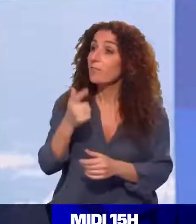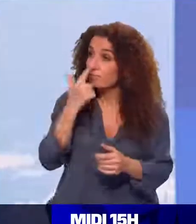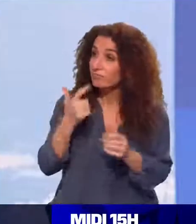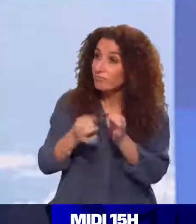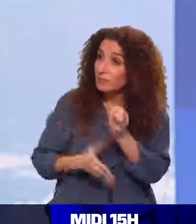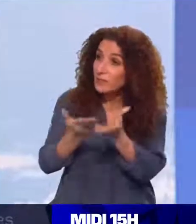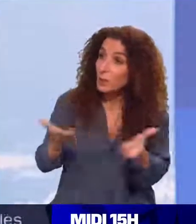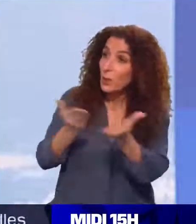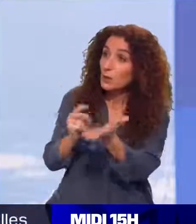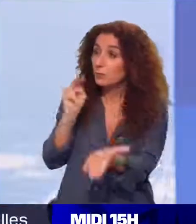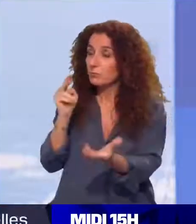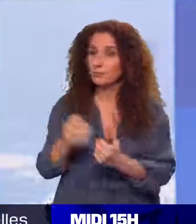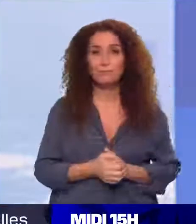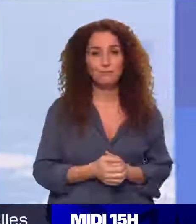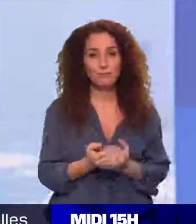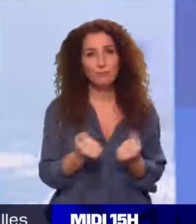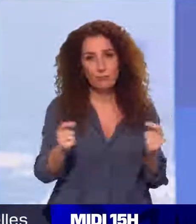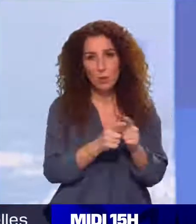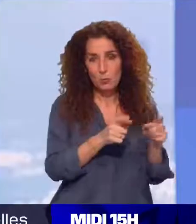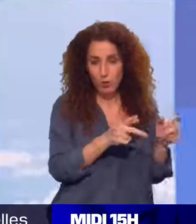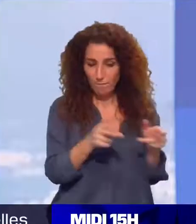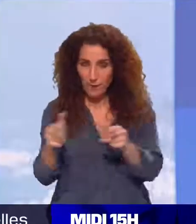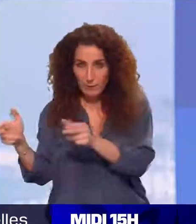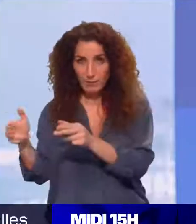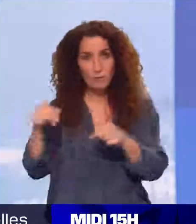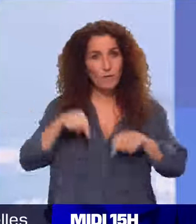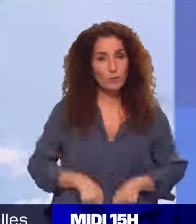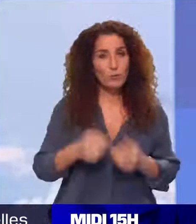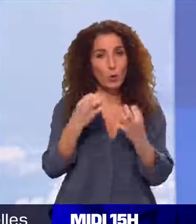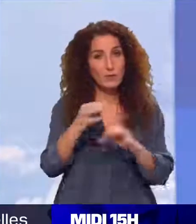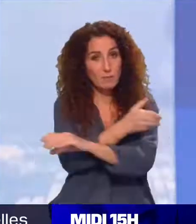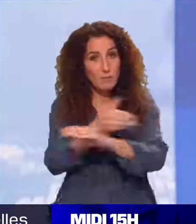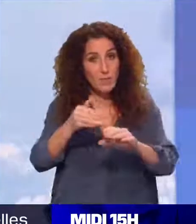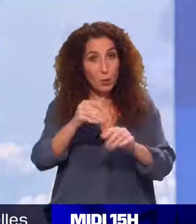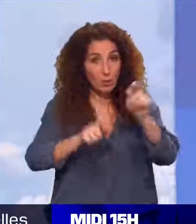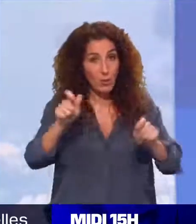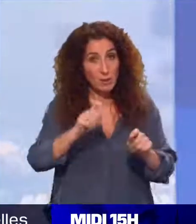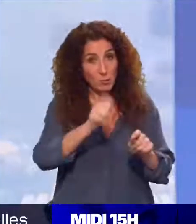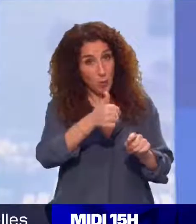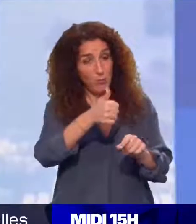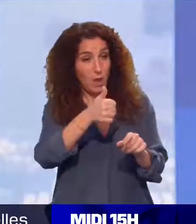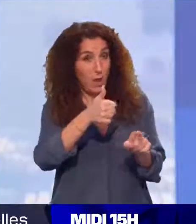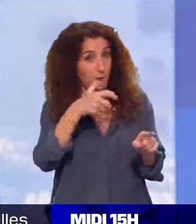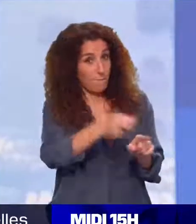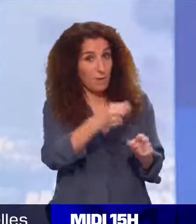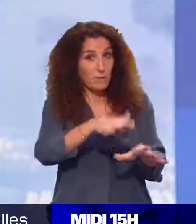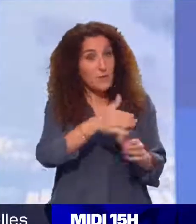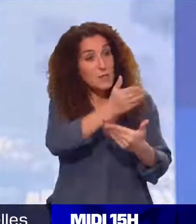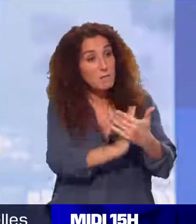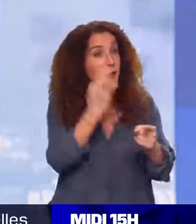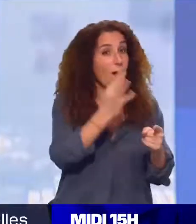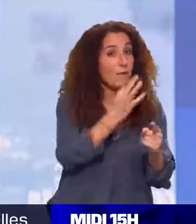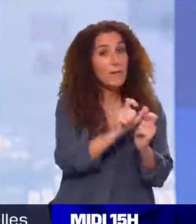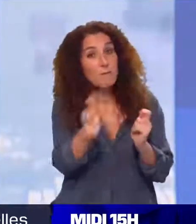Eh bien, plusieurs phases ont été évoquées par le gouvernement. 10 millions de primo-vaccinés comme objectif à la mi-avril, 20 à la mi-mai